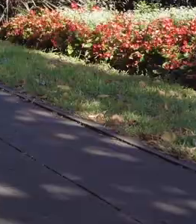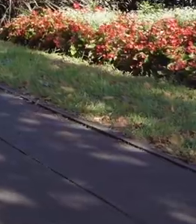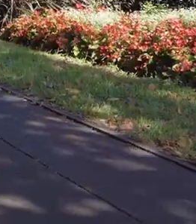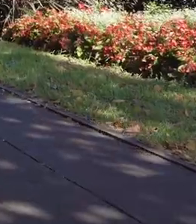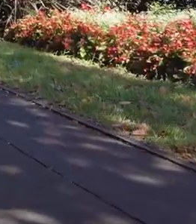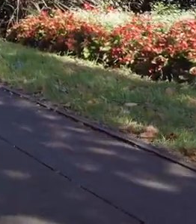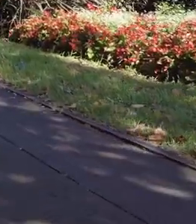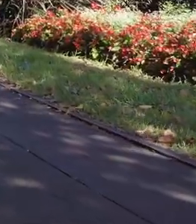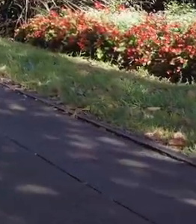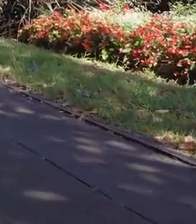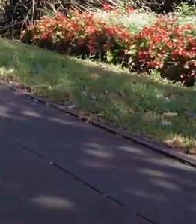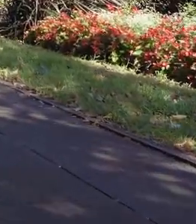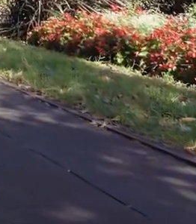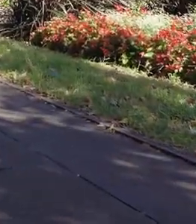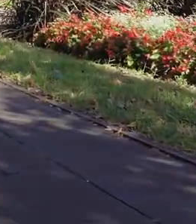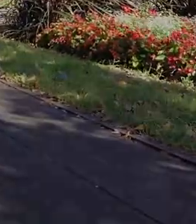Koniec Mędra Mędra Mędra Mędra Mędra